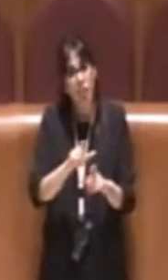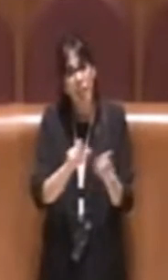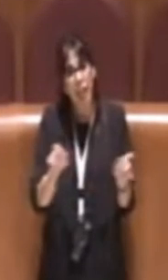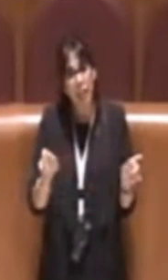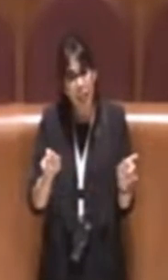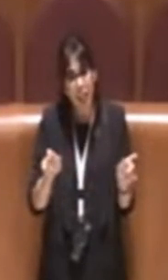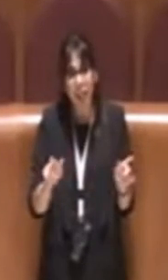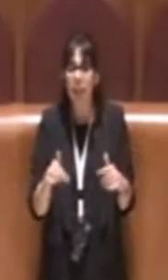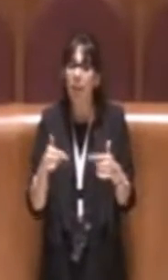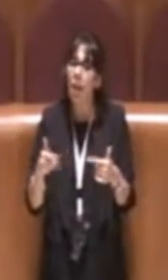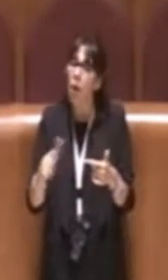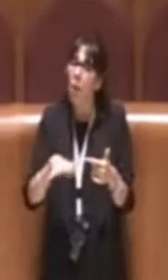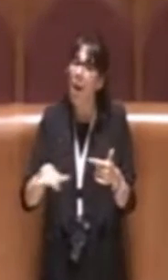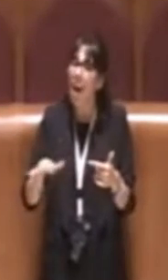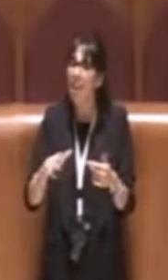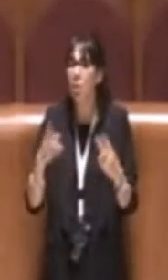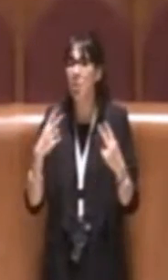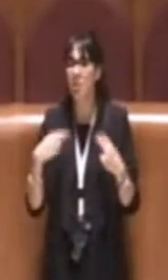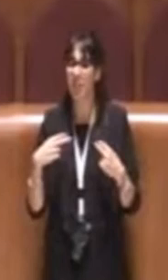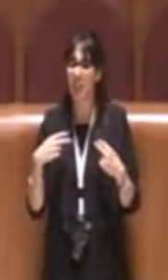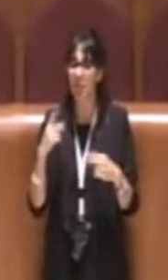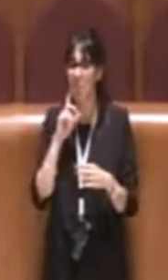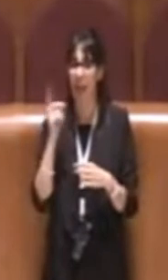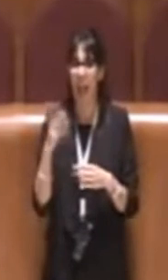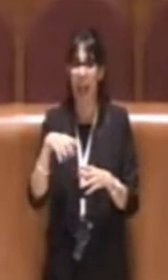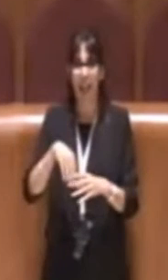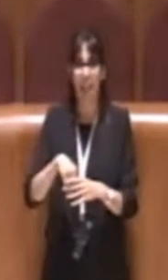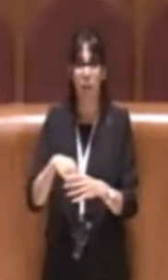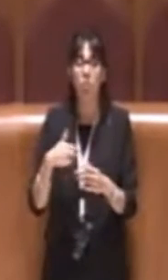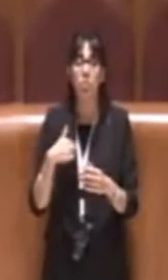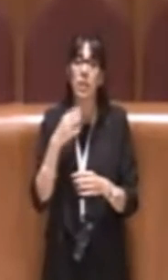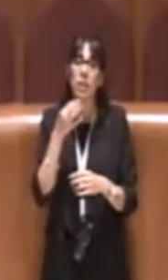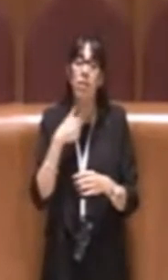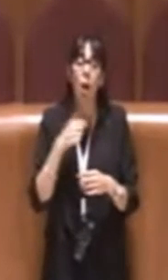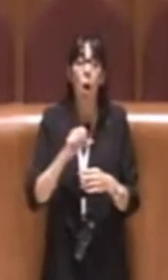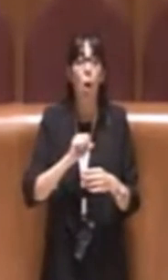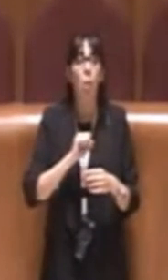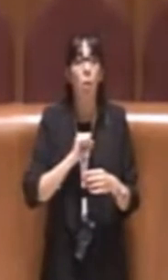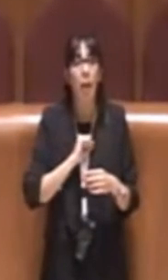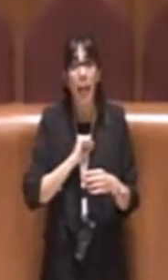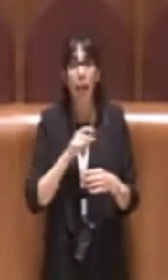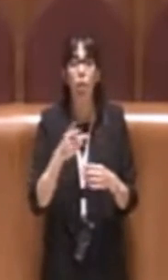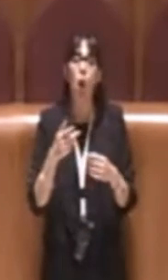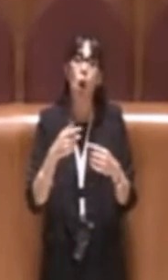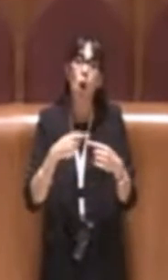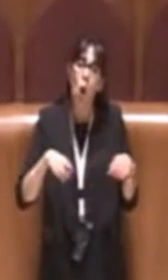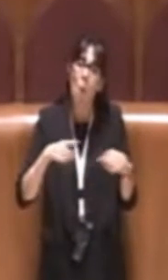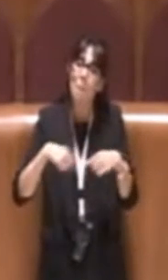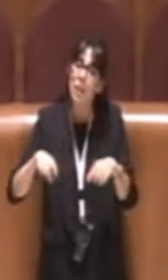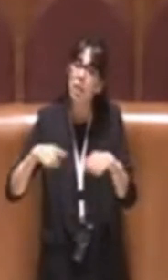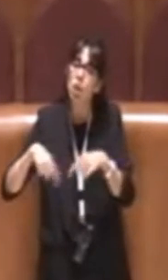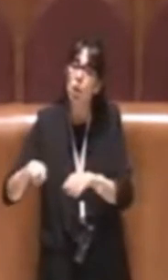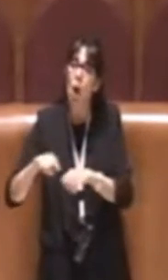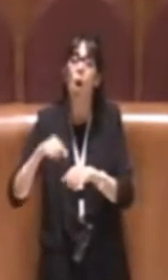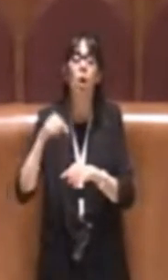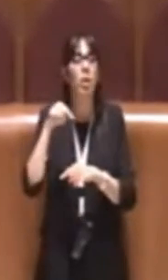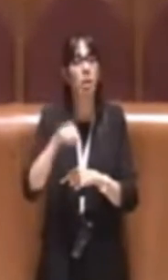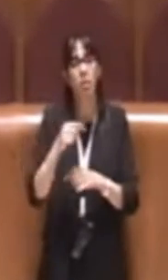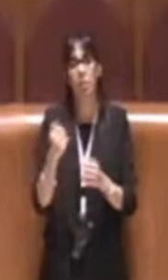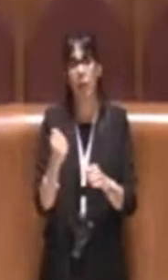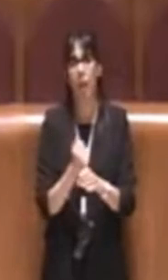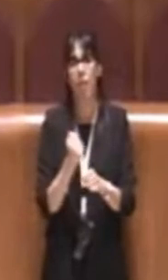vivibili quindi io ritengo che le commissioni abbiano fatto in questa sede il loro lavoro